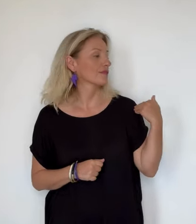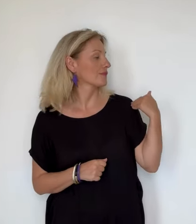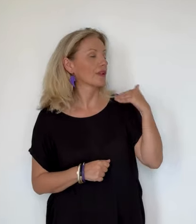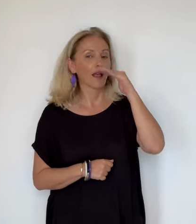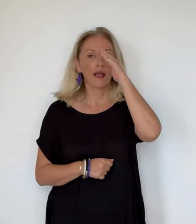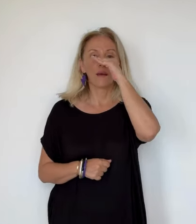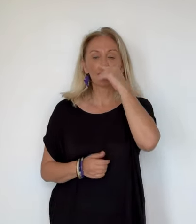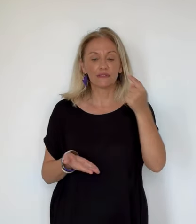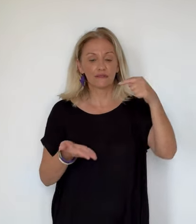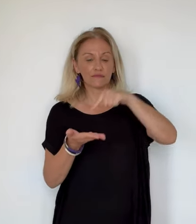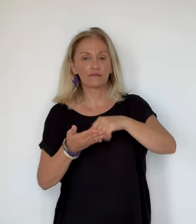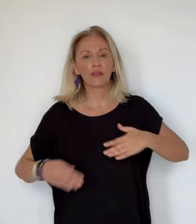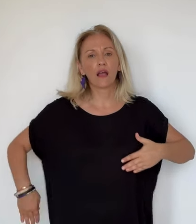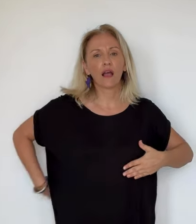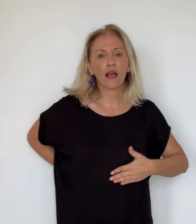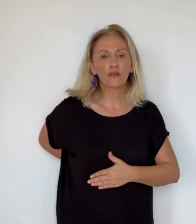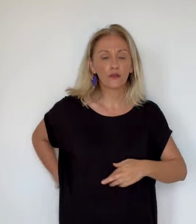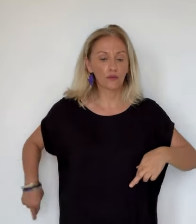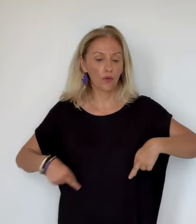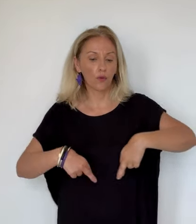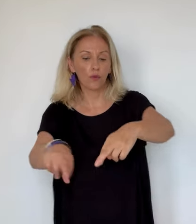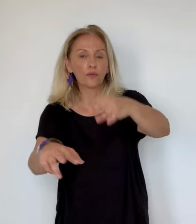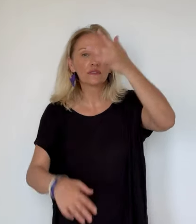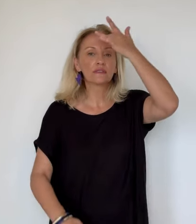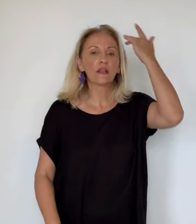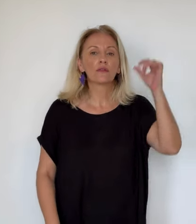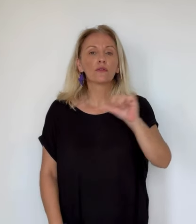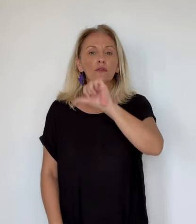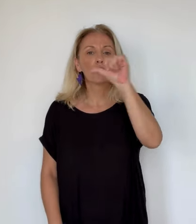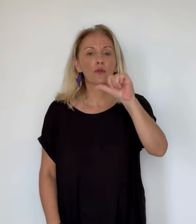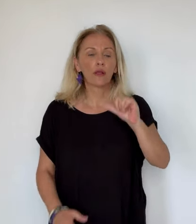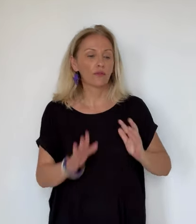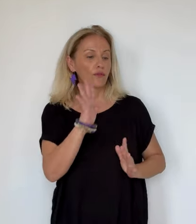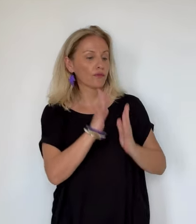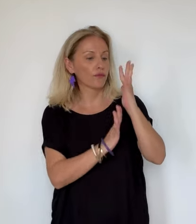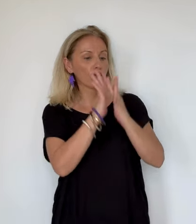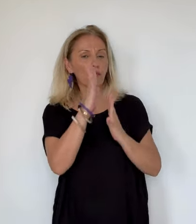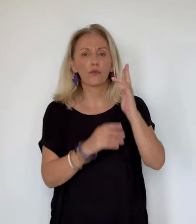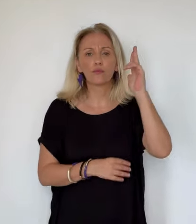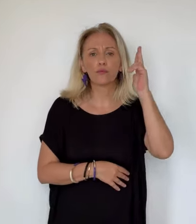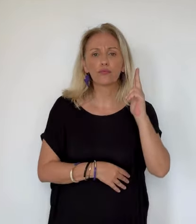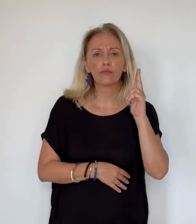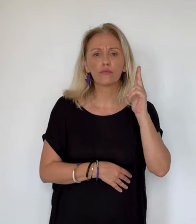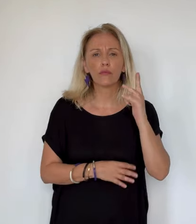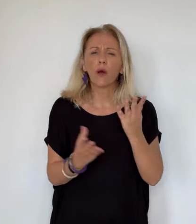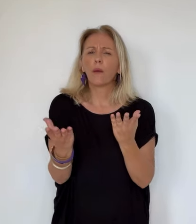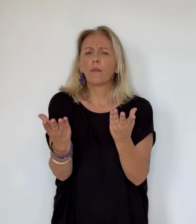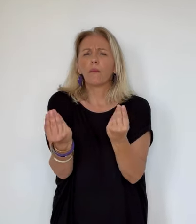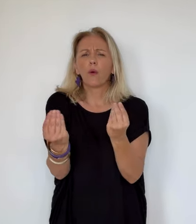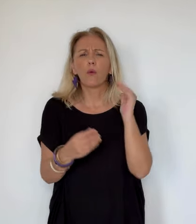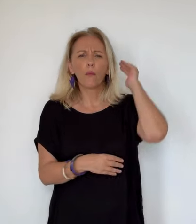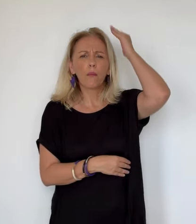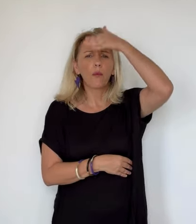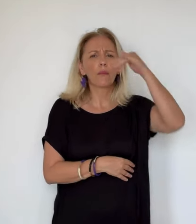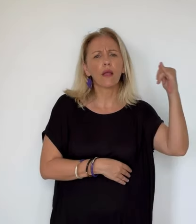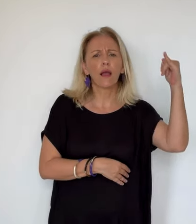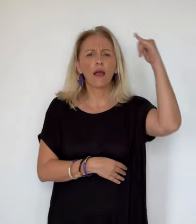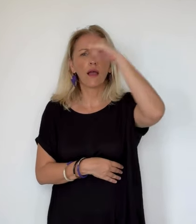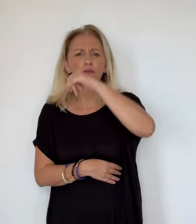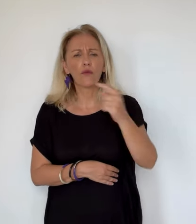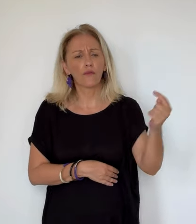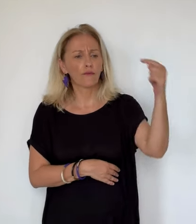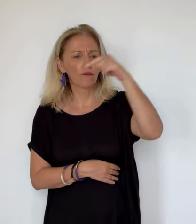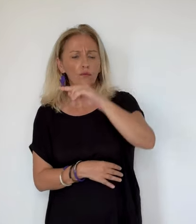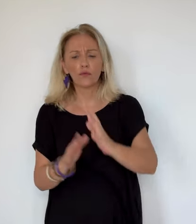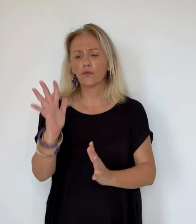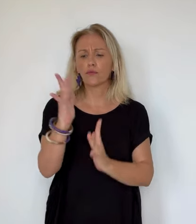D'importants moyens ont été déployés sur terre et dans les airs pour maîtriser rapidement le feu parti de la route de Saint-Antoine cet après-midi à Ajaccio.